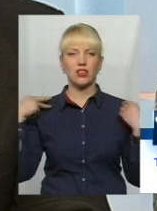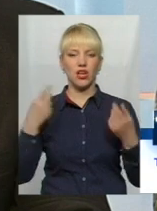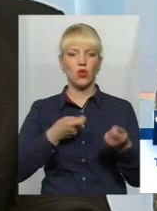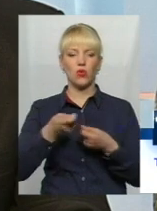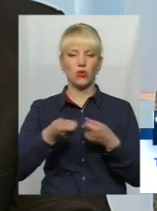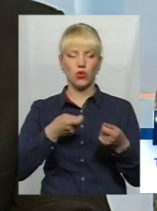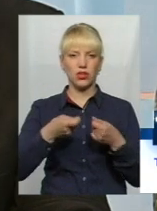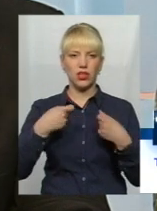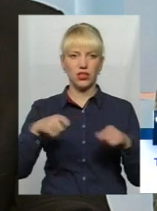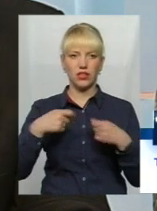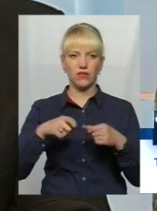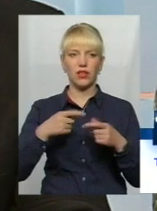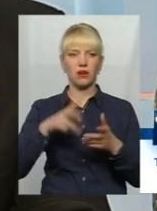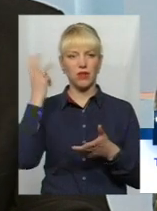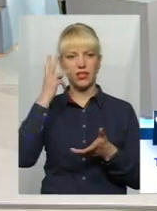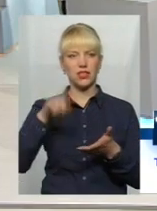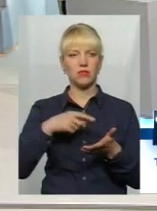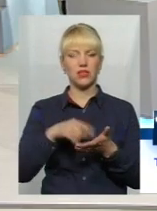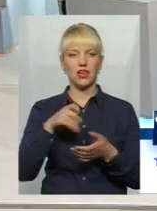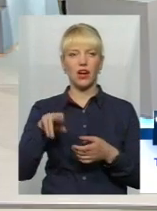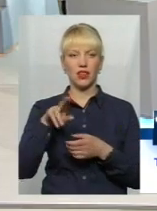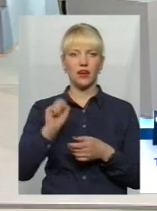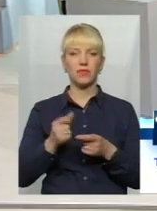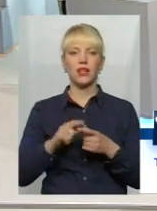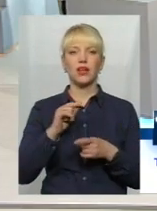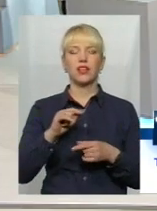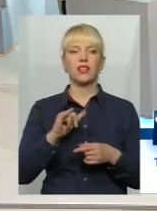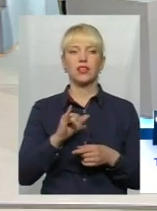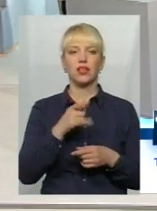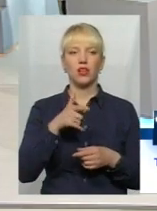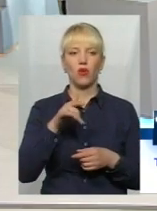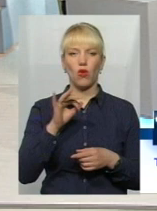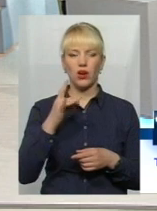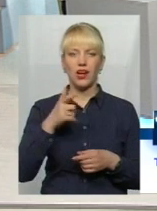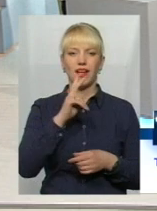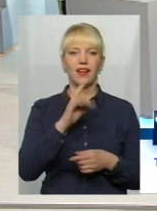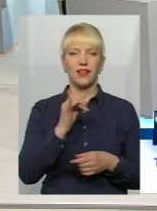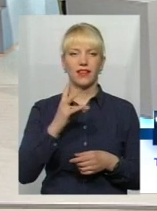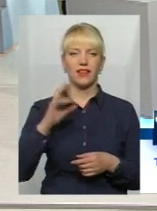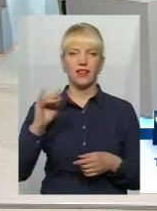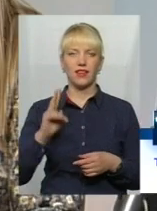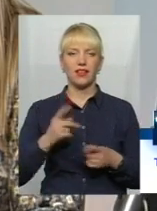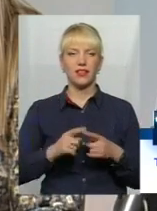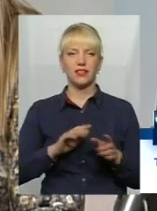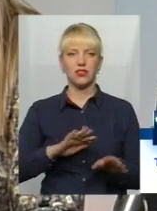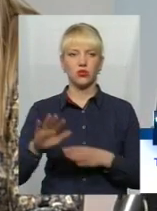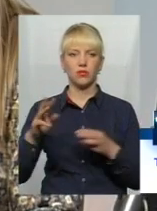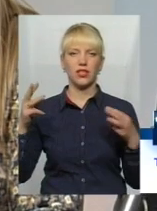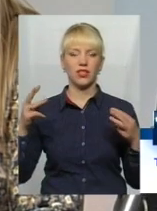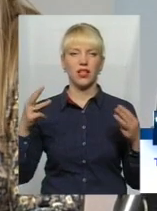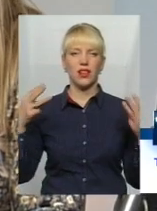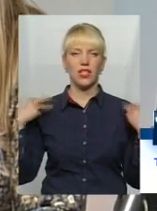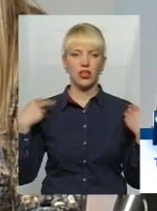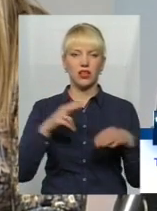Хмельницької міської ради. Доброго дня. І пан Ігор Кирник, заступник начальника Хмельницького відділу поліції. Доброго дня.